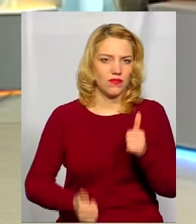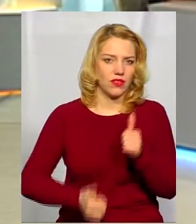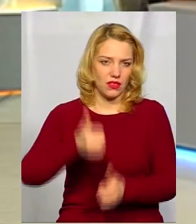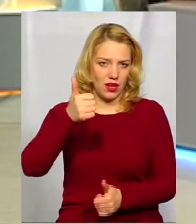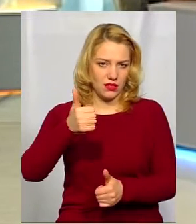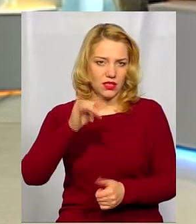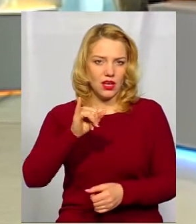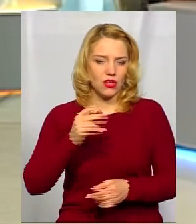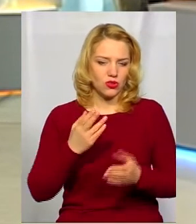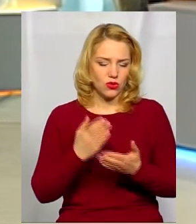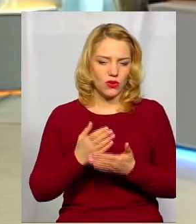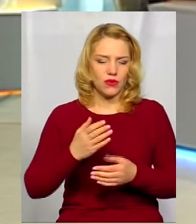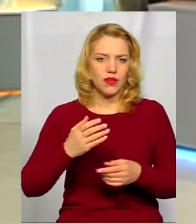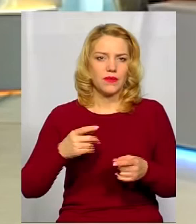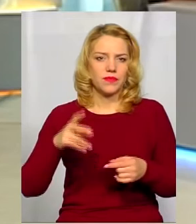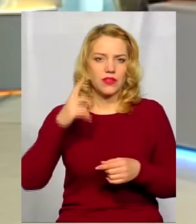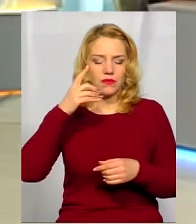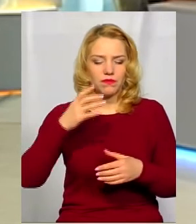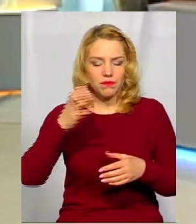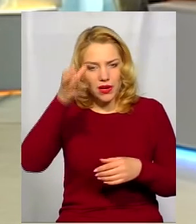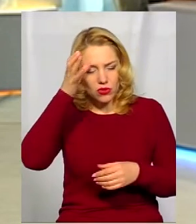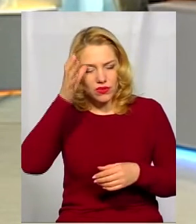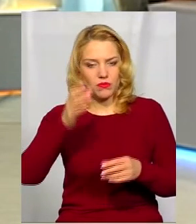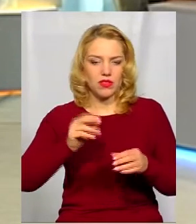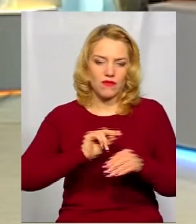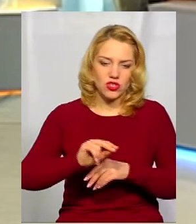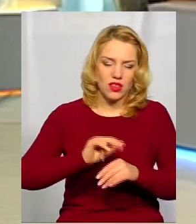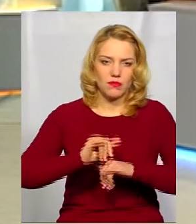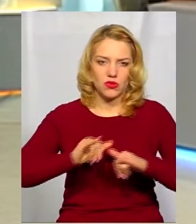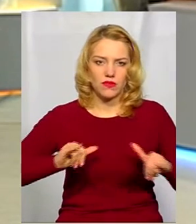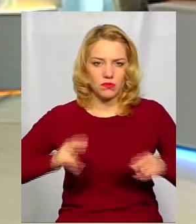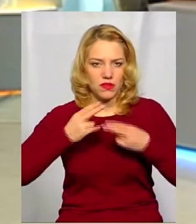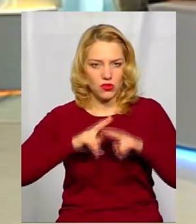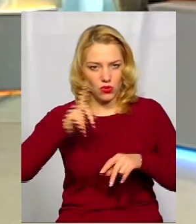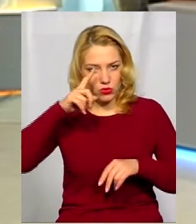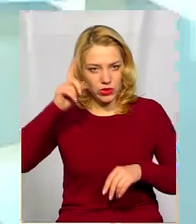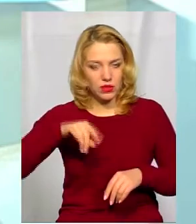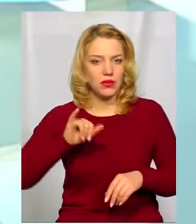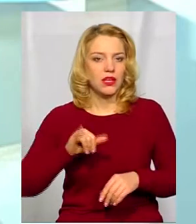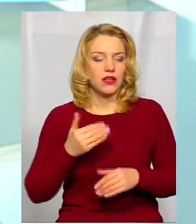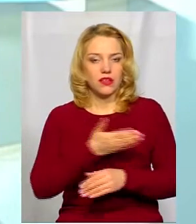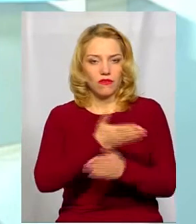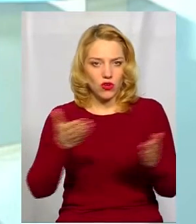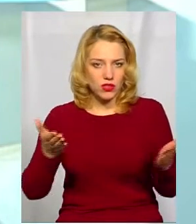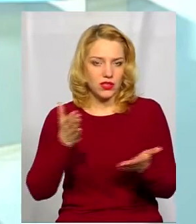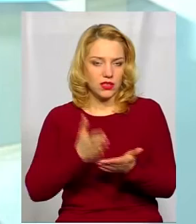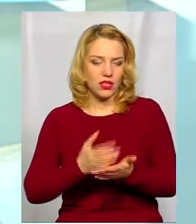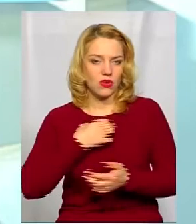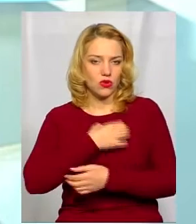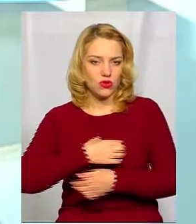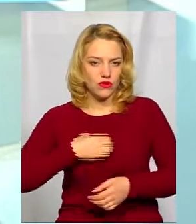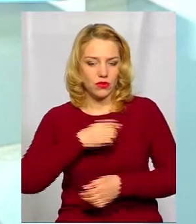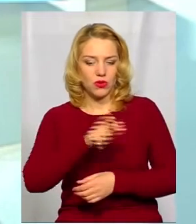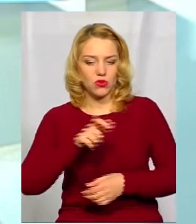які володіють передовими, освітніми, навчальними, розвивальними технологіями. І саме вони є ключовими